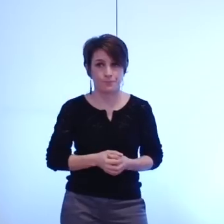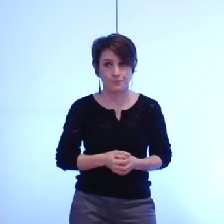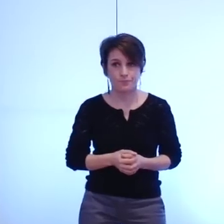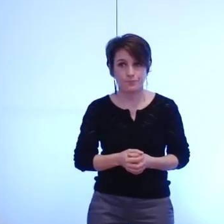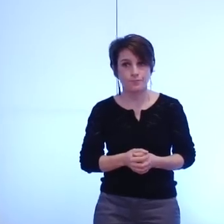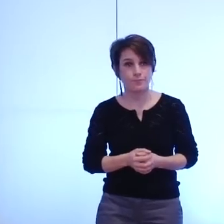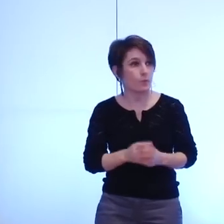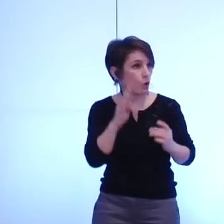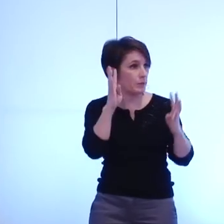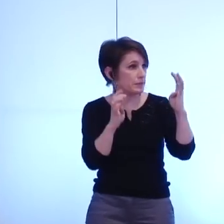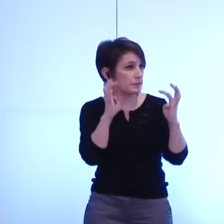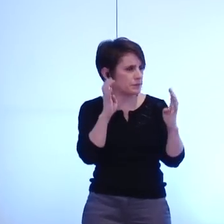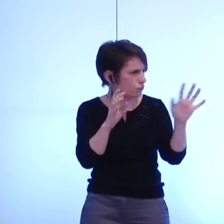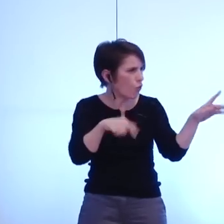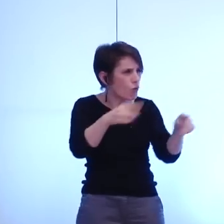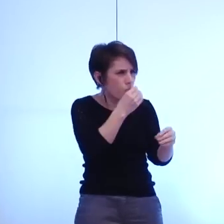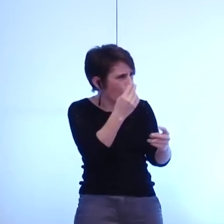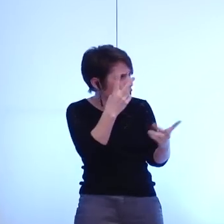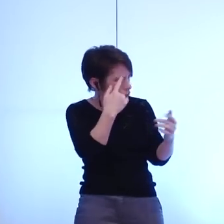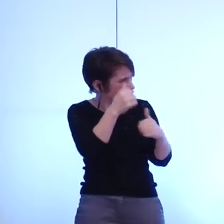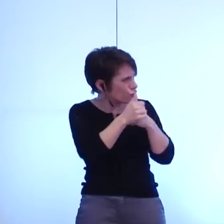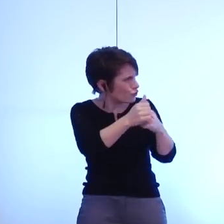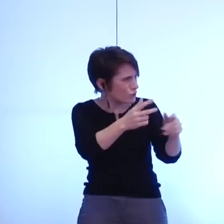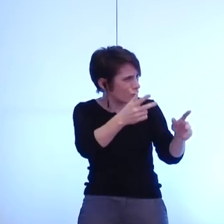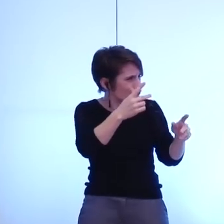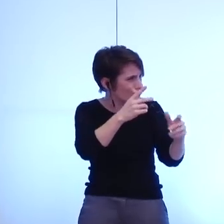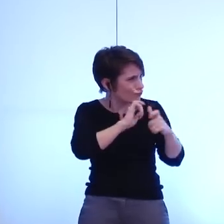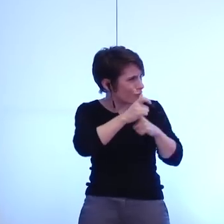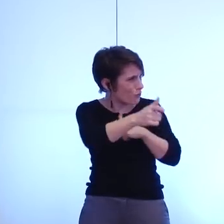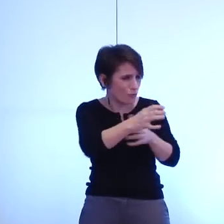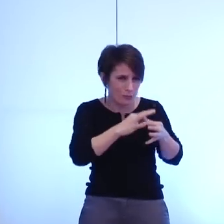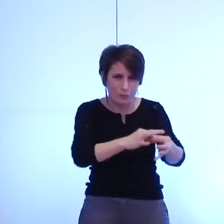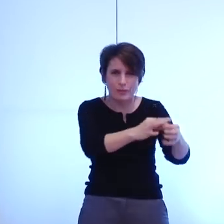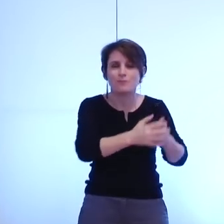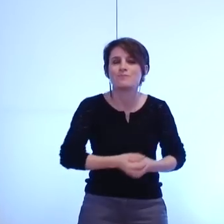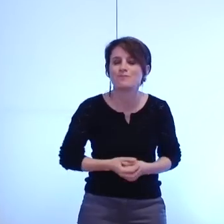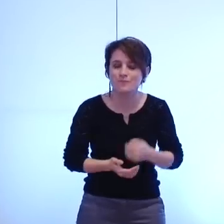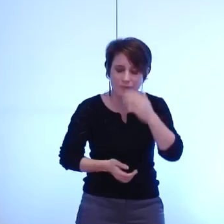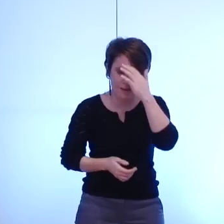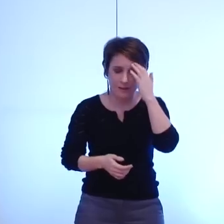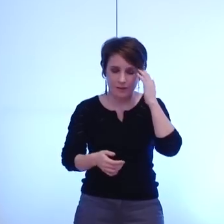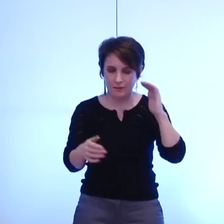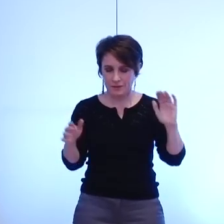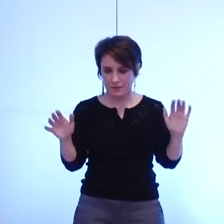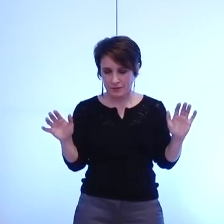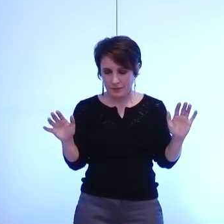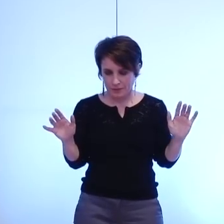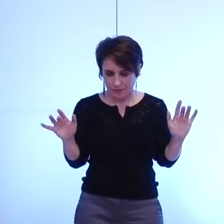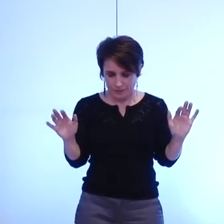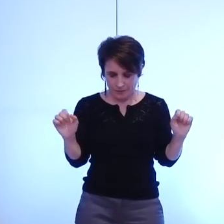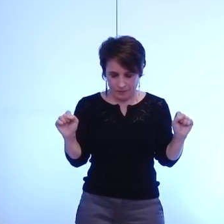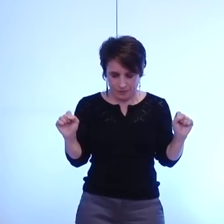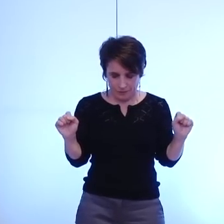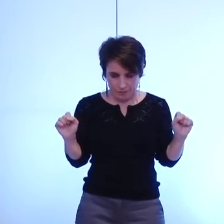au moins je vois que vous êtes attentif sur la seule finalement vision que l'on